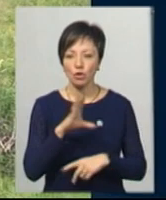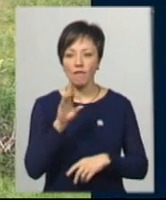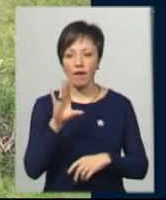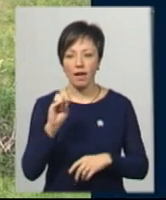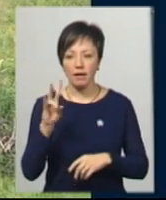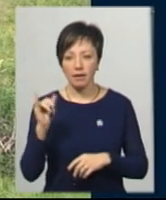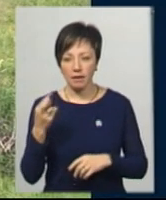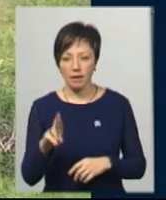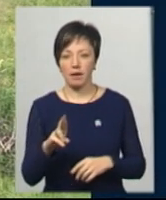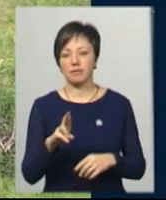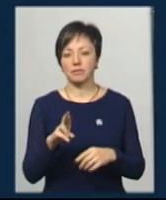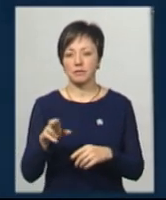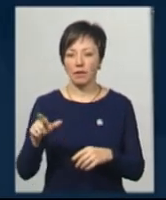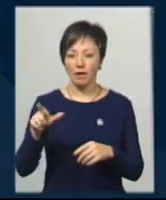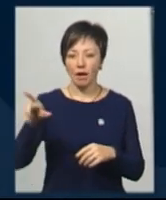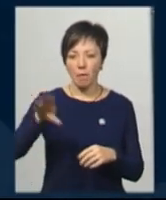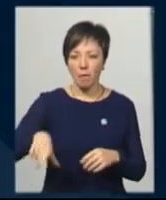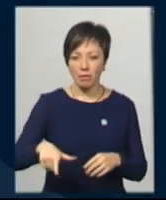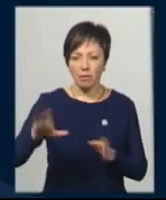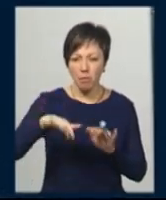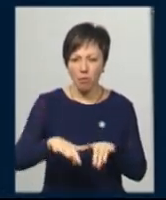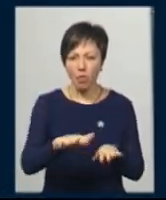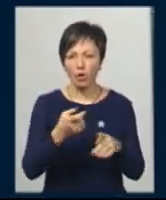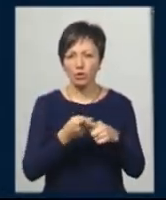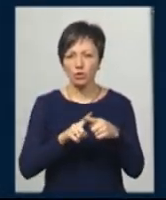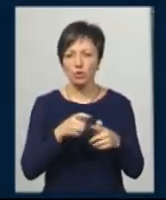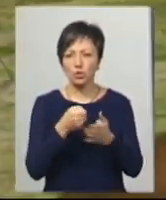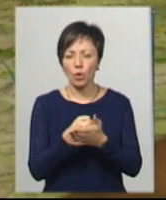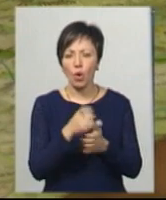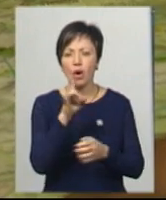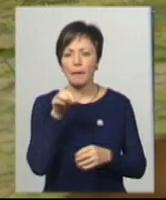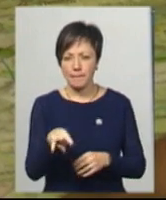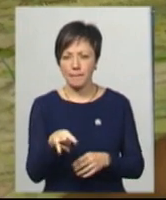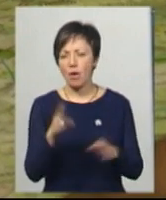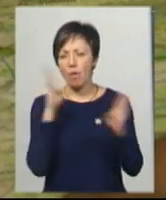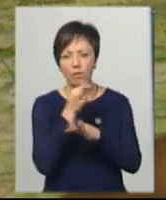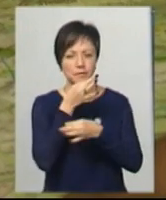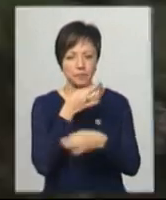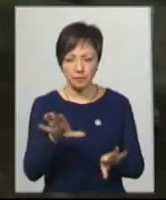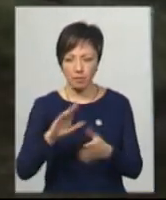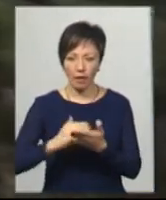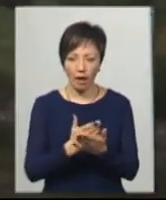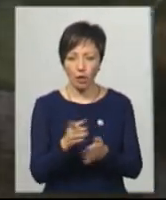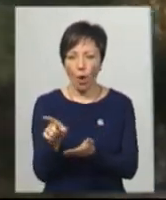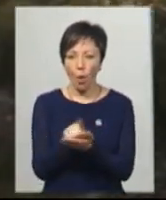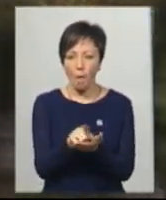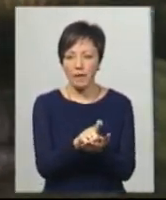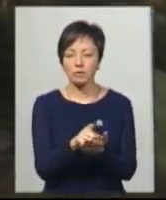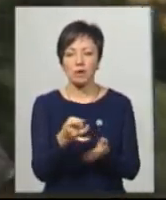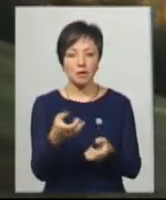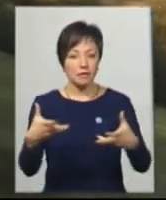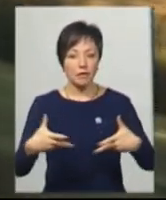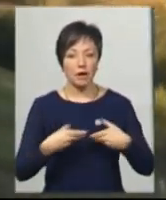вздовж Адріатичного моря через Венецію до Риму. Ішов другорядними автошляхами, у будь-яку погоду, керуючись картою та компасом. Каже, вразила